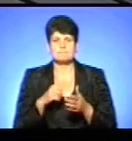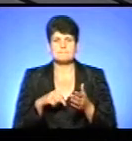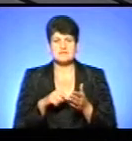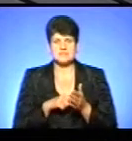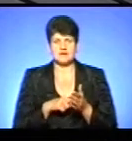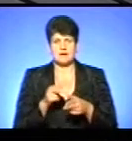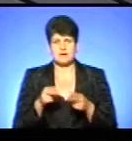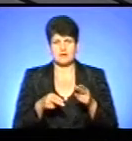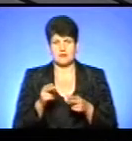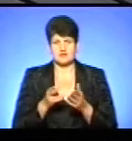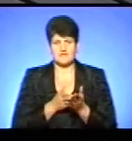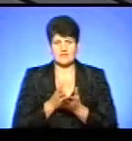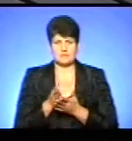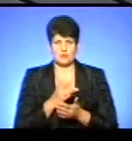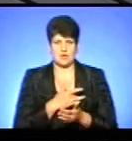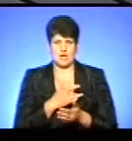кардіохірургії.